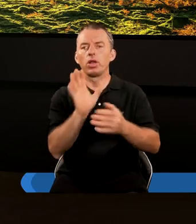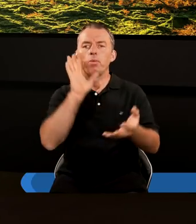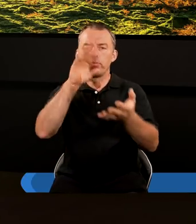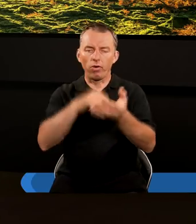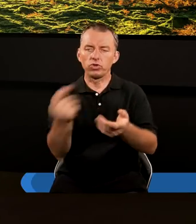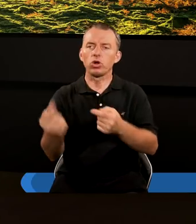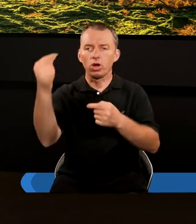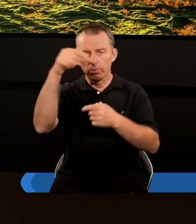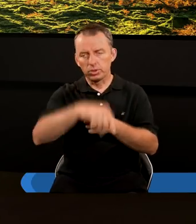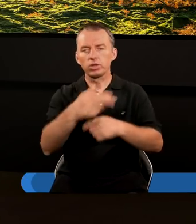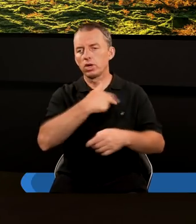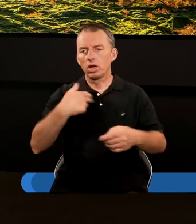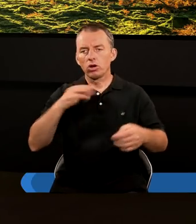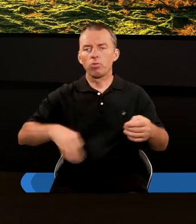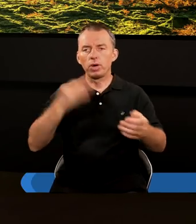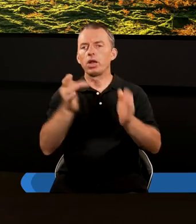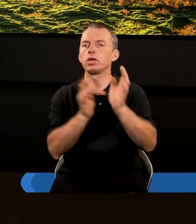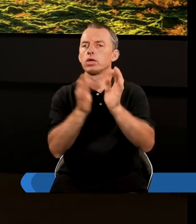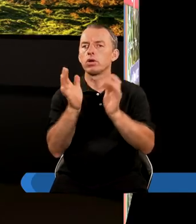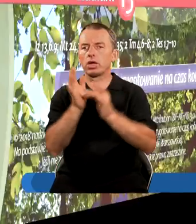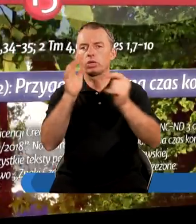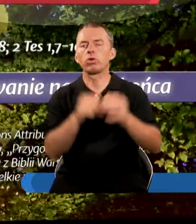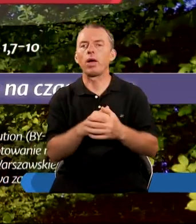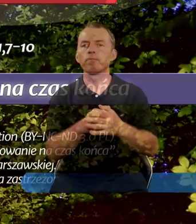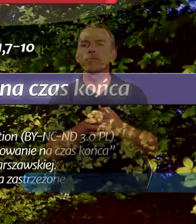powtórne przyjście naszego Pana Jezusa Chrystusa.